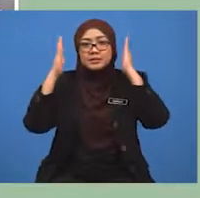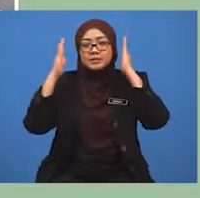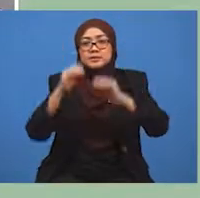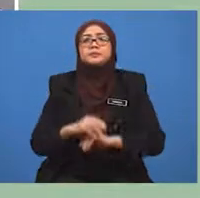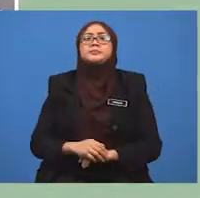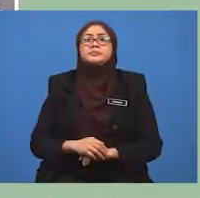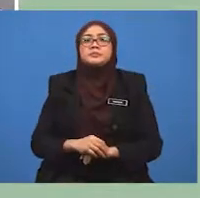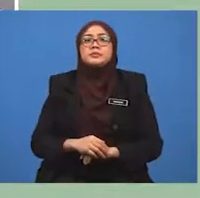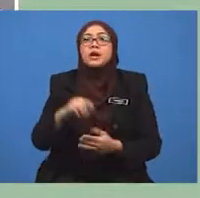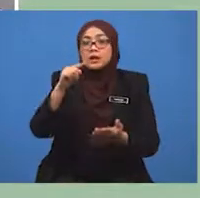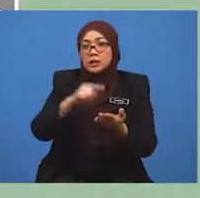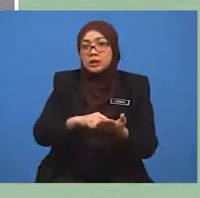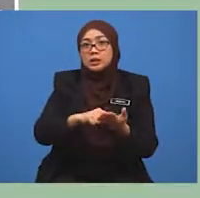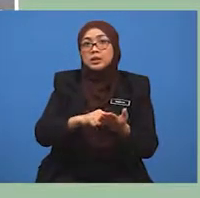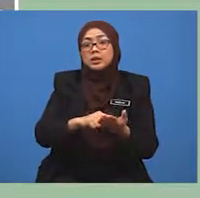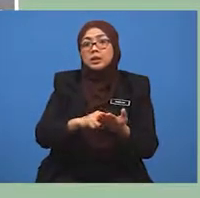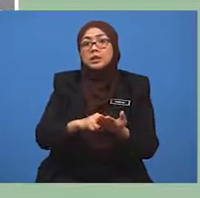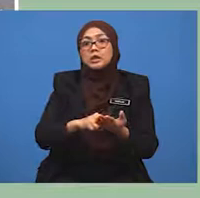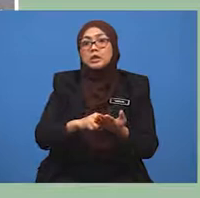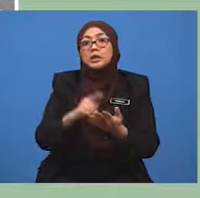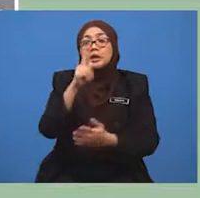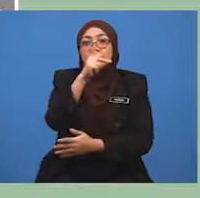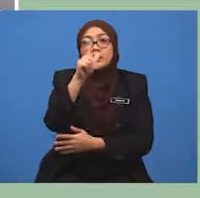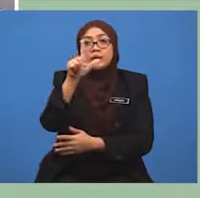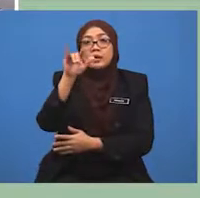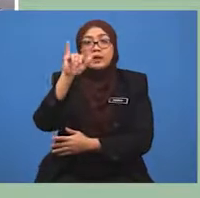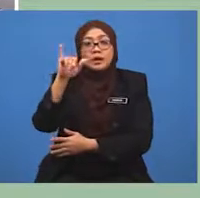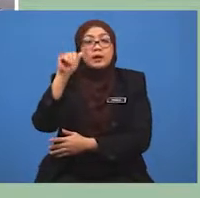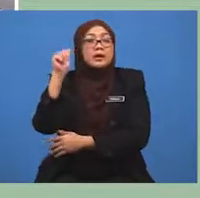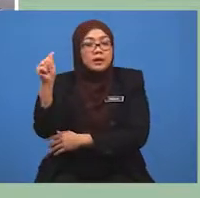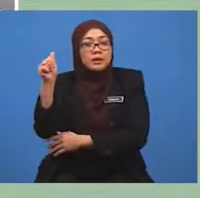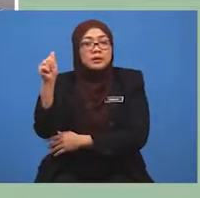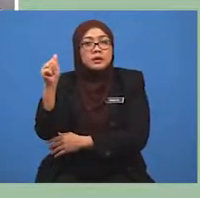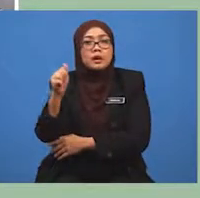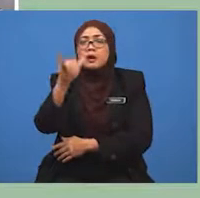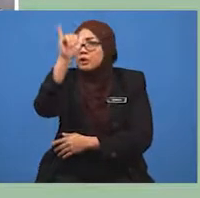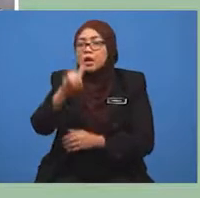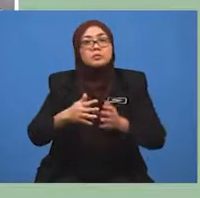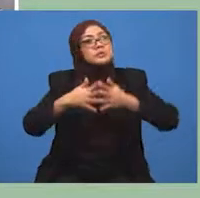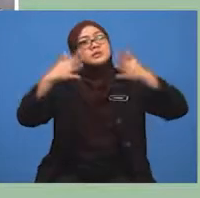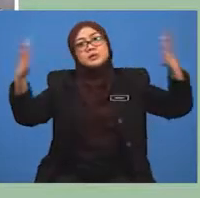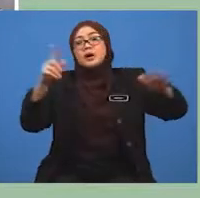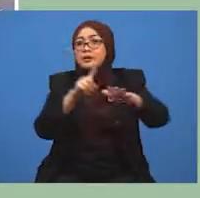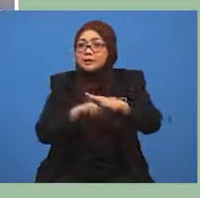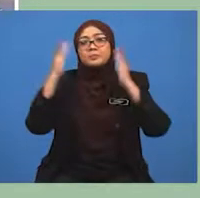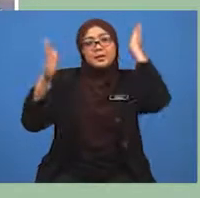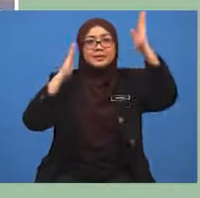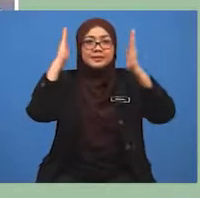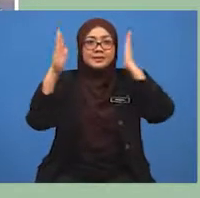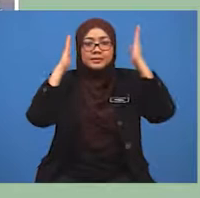merupakan lapangan terbang utama di Malaysia dan merupakan terbesar di negara ini.